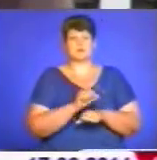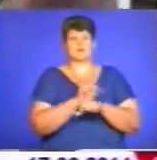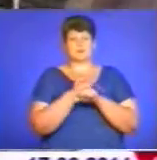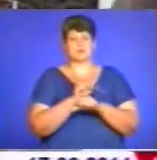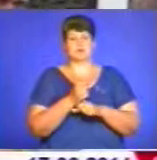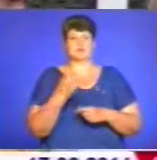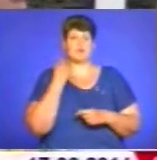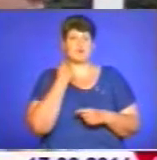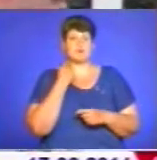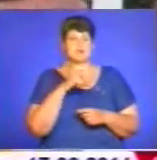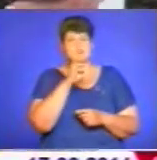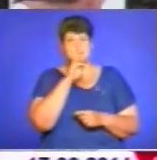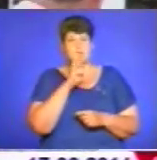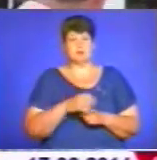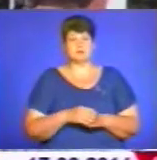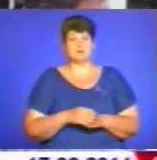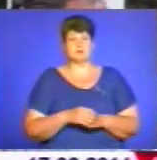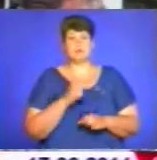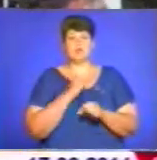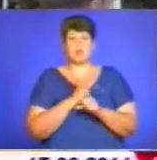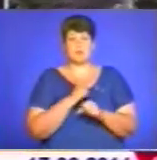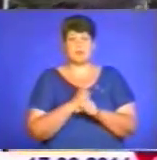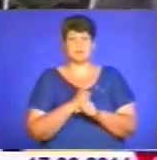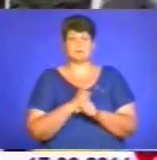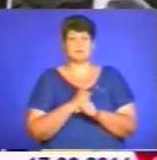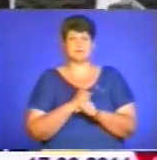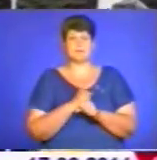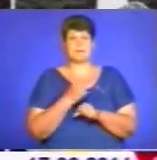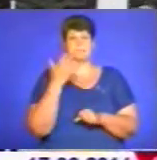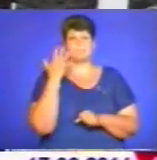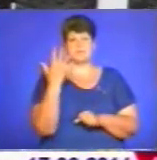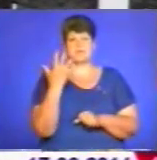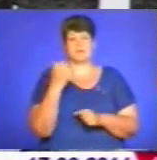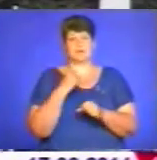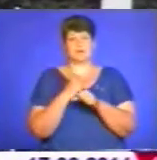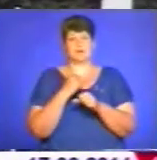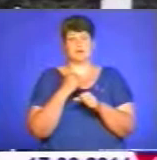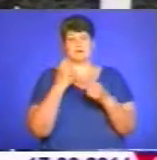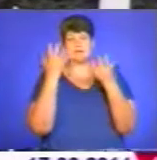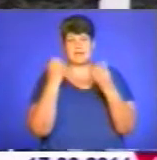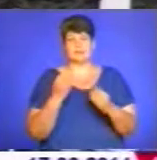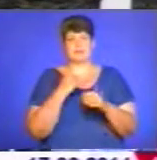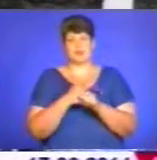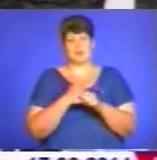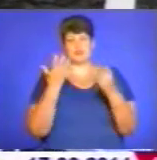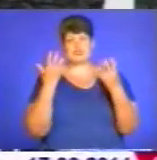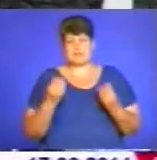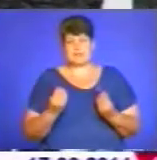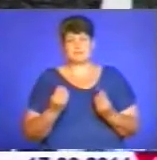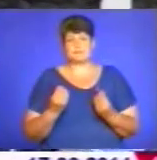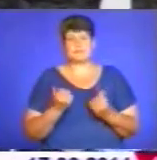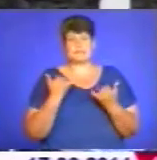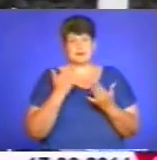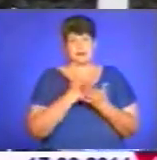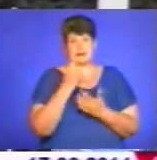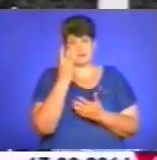і зробити цей робочий день. Зараз маєте три дні,